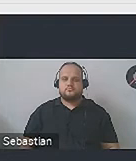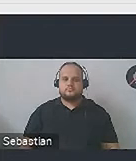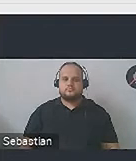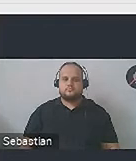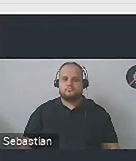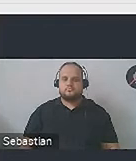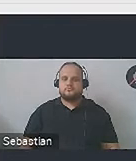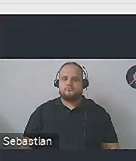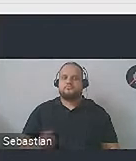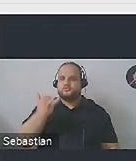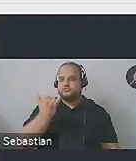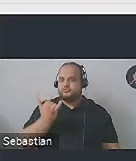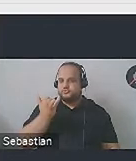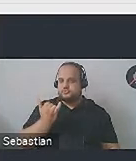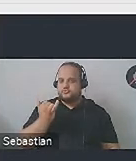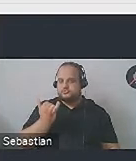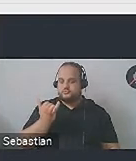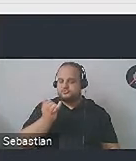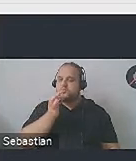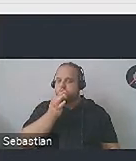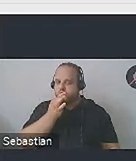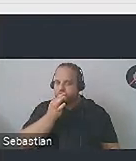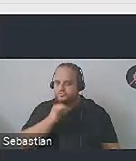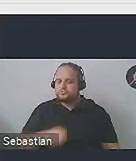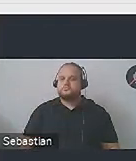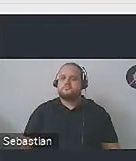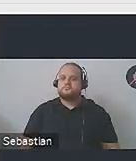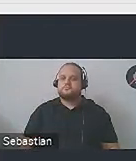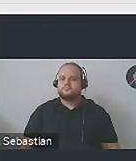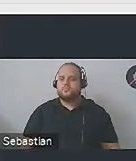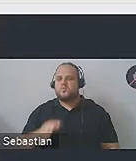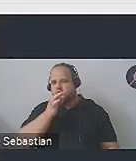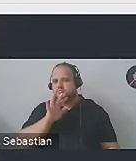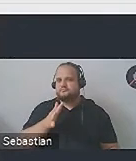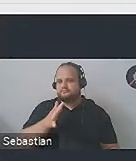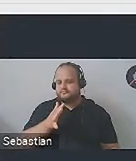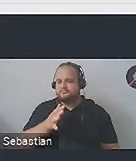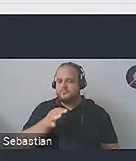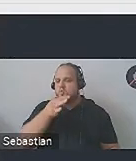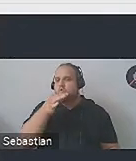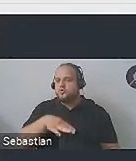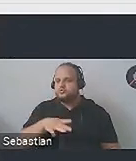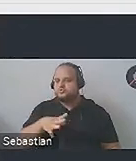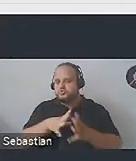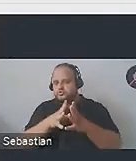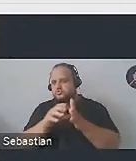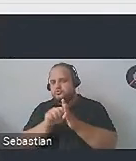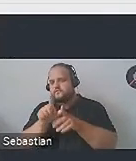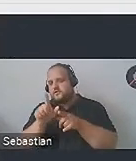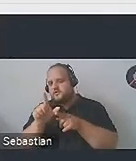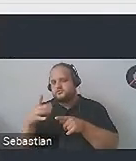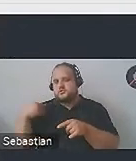seniorów, dzieci. Dzieci i młodzież. Młodzież może nie aż tak bardzo, chyba, że ta młodsza młodzież, taka 10-12 lat.